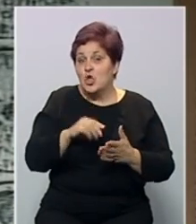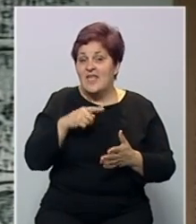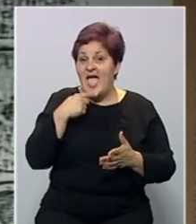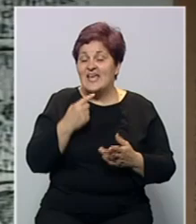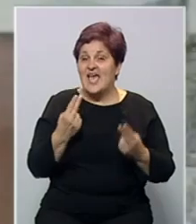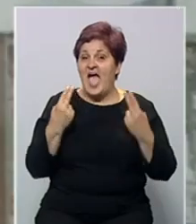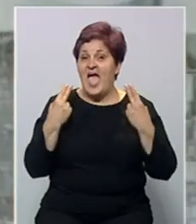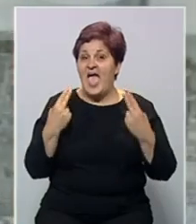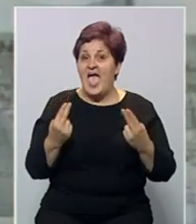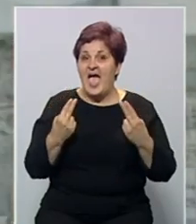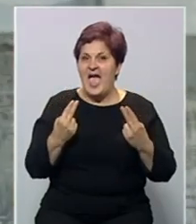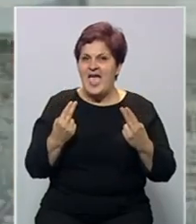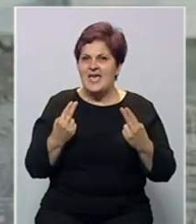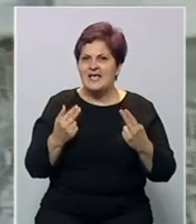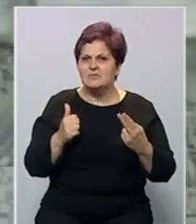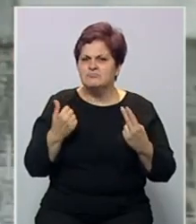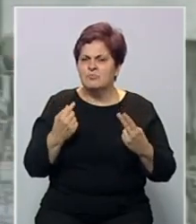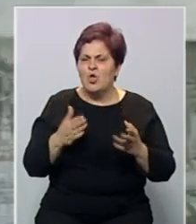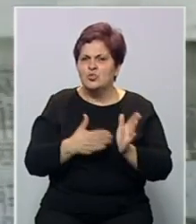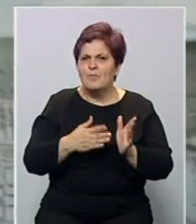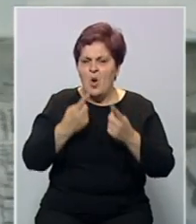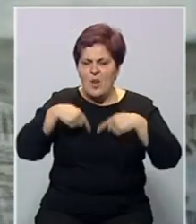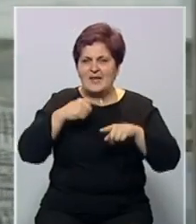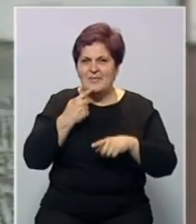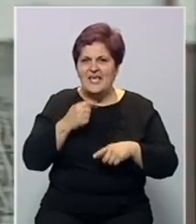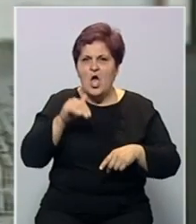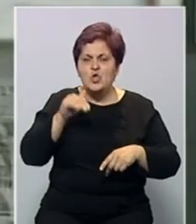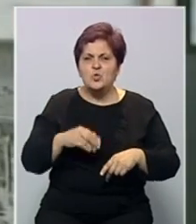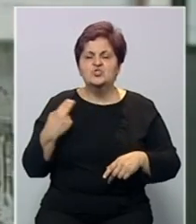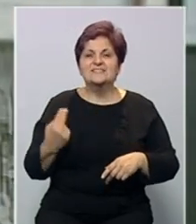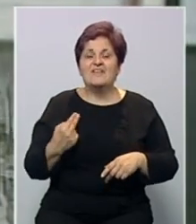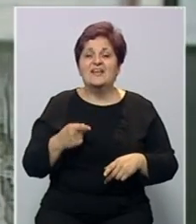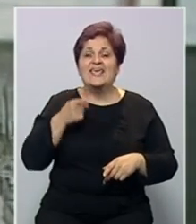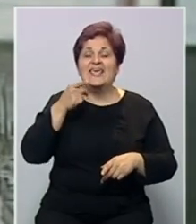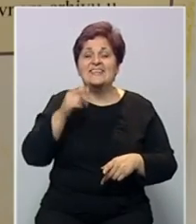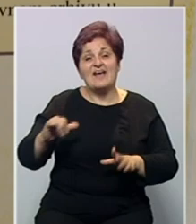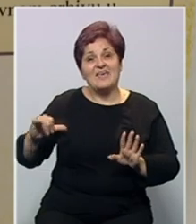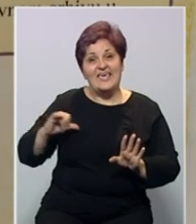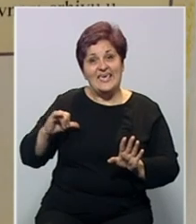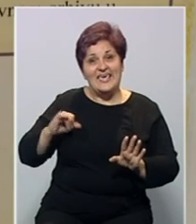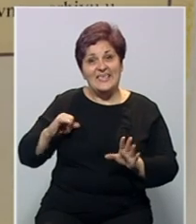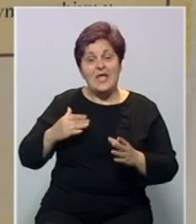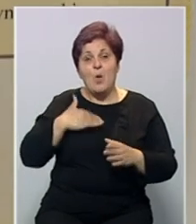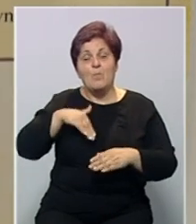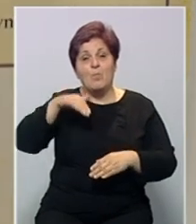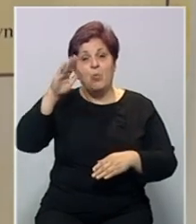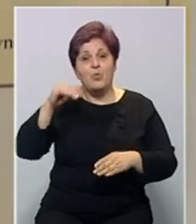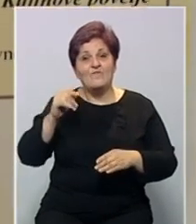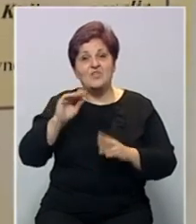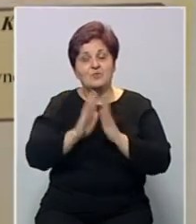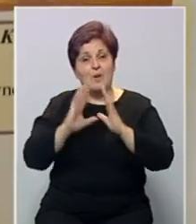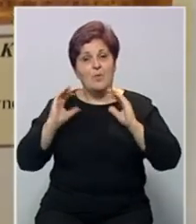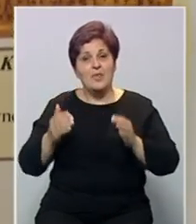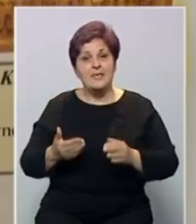je riječ o važnom i raritetnom dokumentu na narodnom jeziku kod Južnih Slavena i kao takav je interesantan puno većem auditoriju.